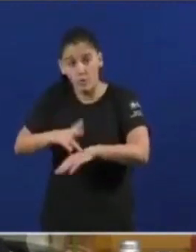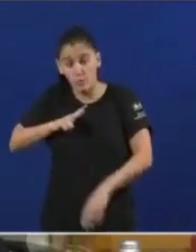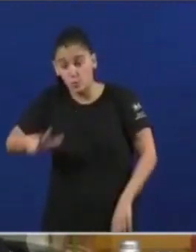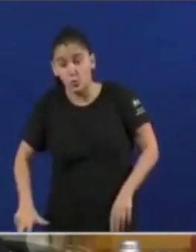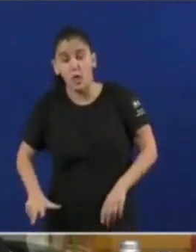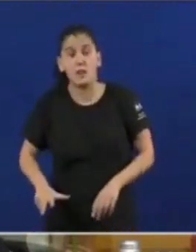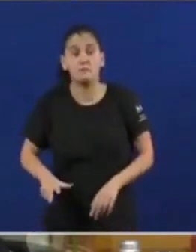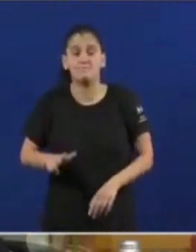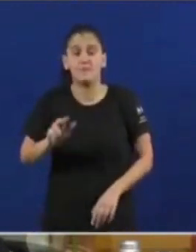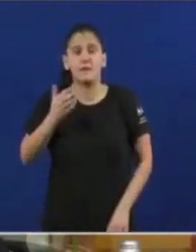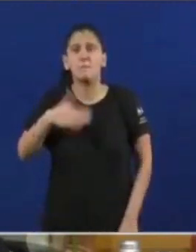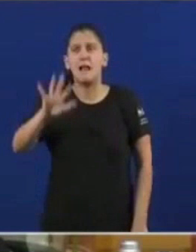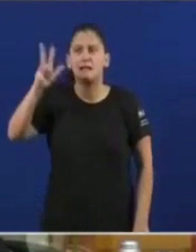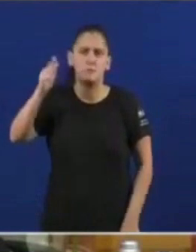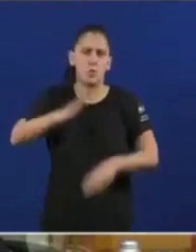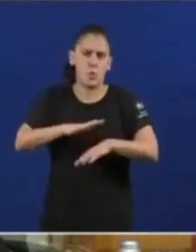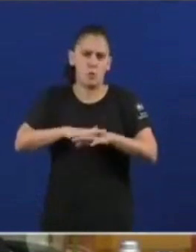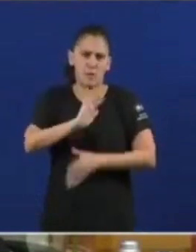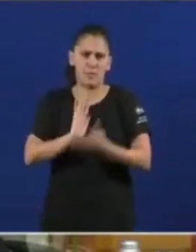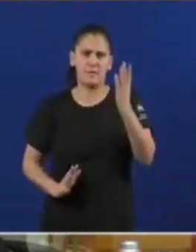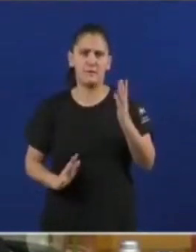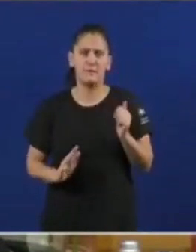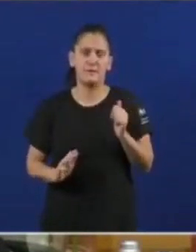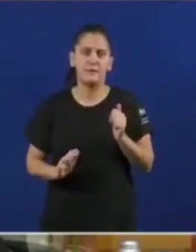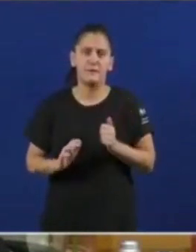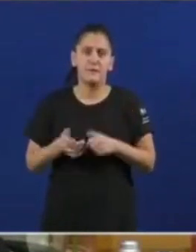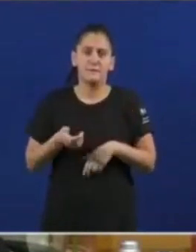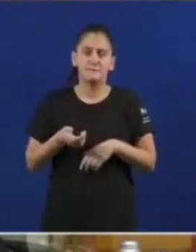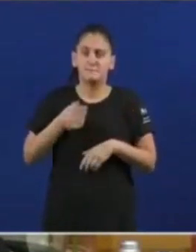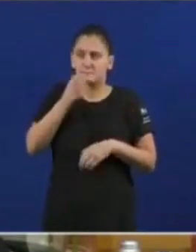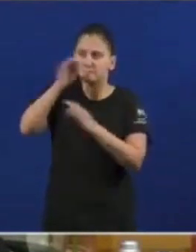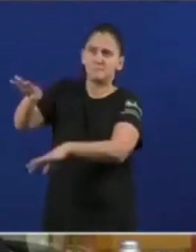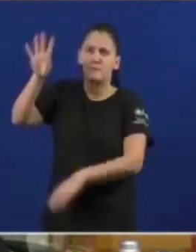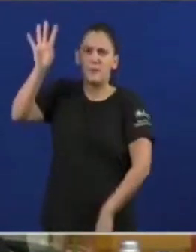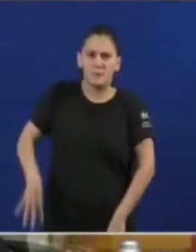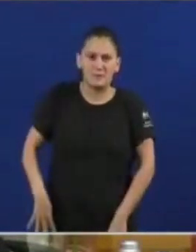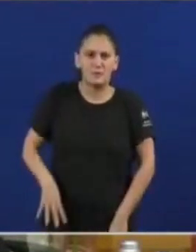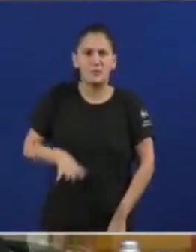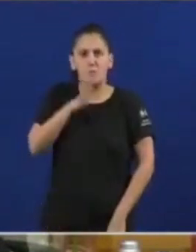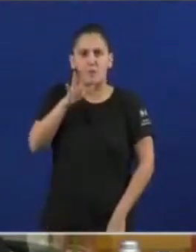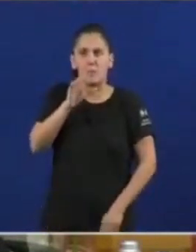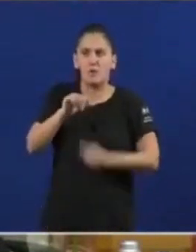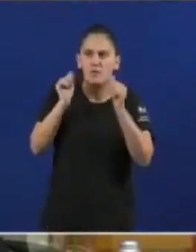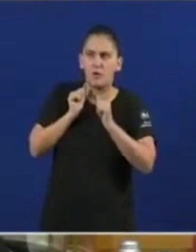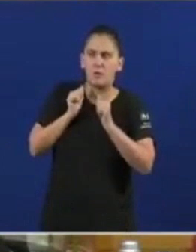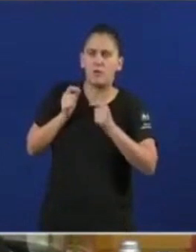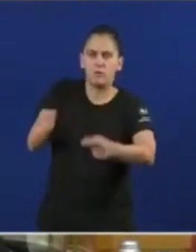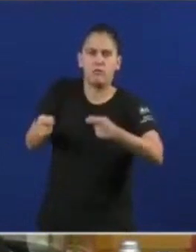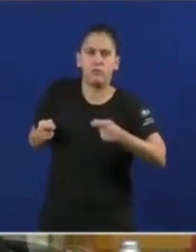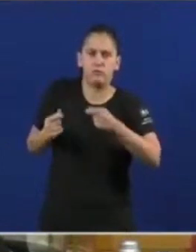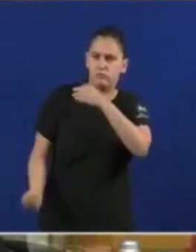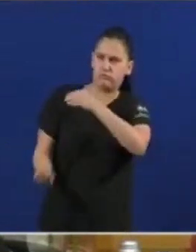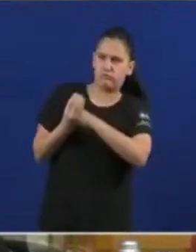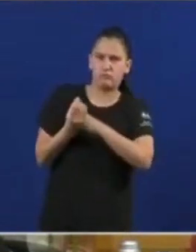tempo dos incendios. Feijó culpa a Cataluña pola pugna autonómica pola financiación. Feijó